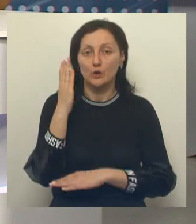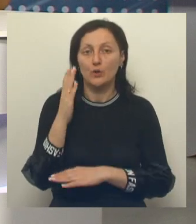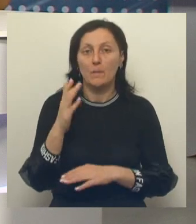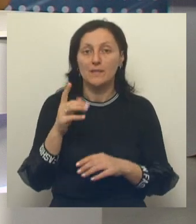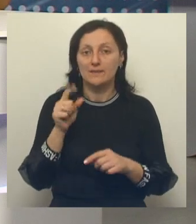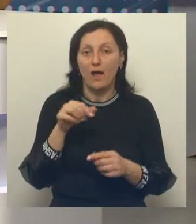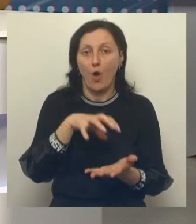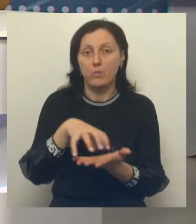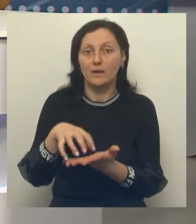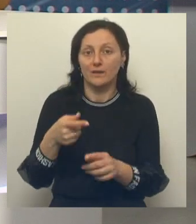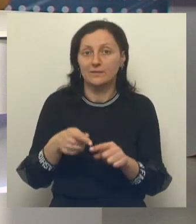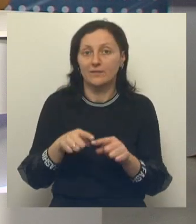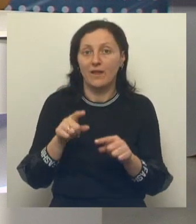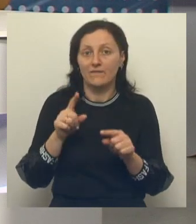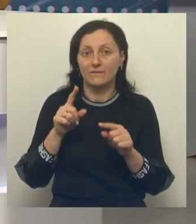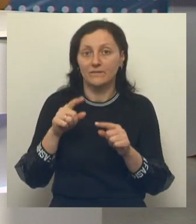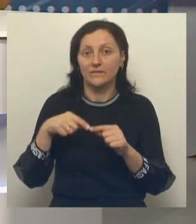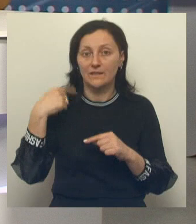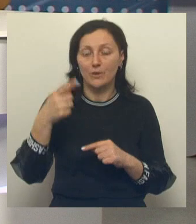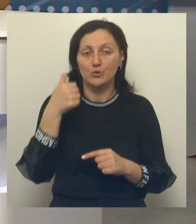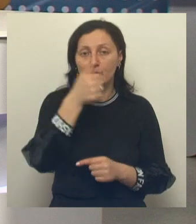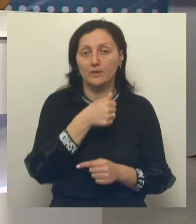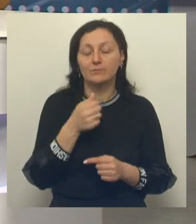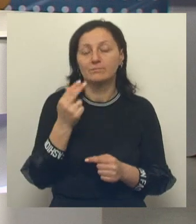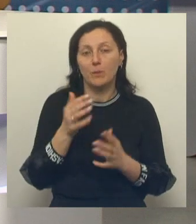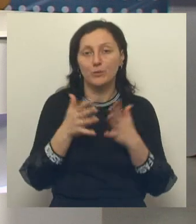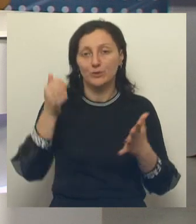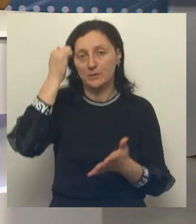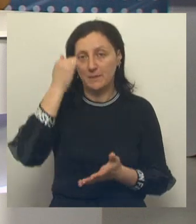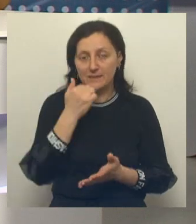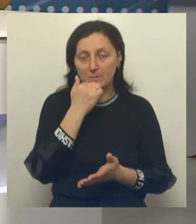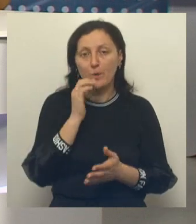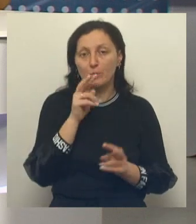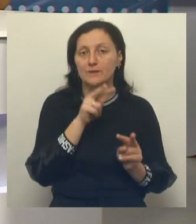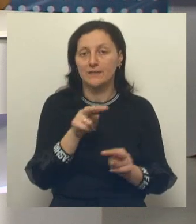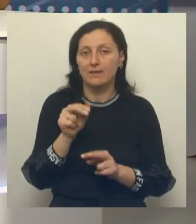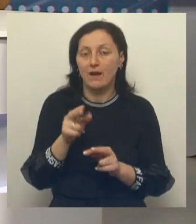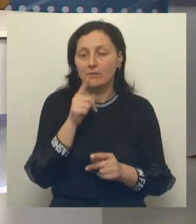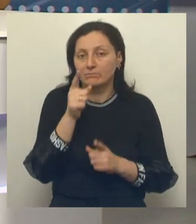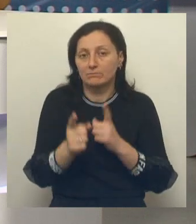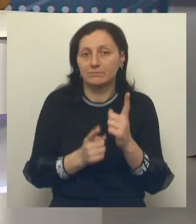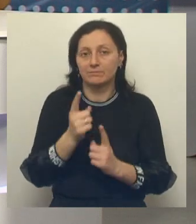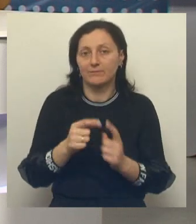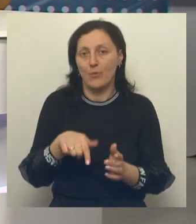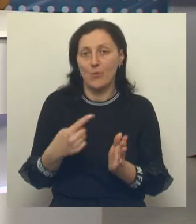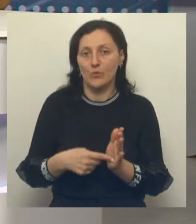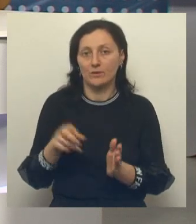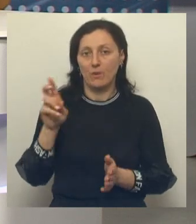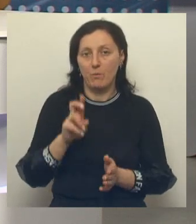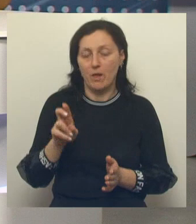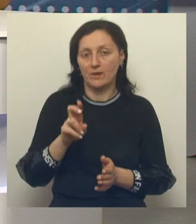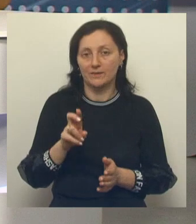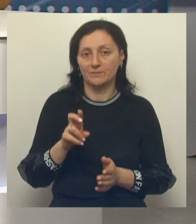году будут благоустраиваться. Веренка Анатольевна, спасибо, что были у нас в студии. Будем следить, как преображается Белгород, вообще весь